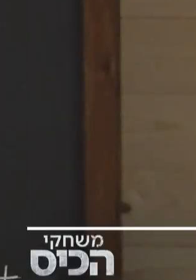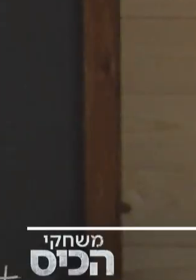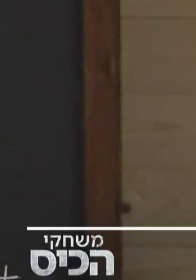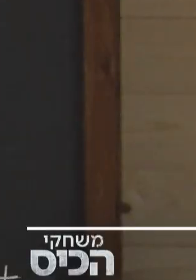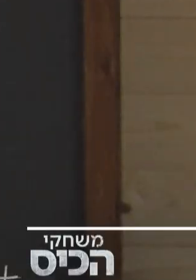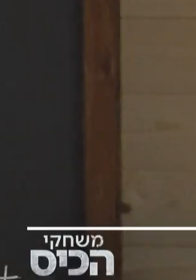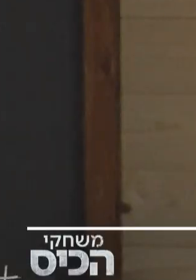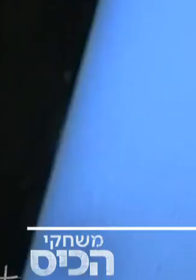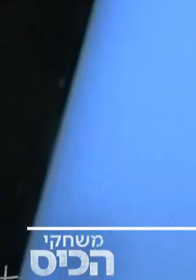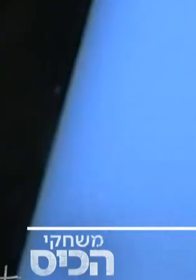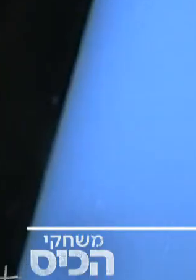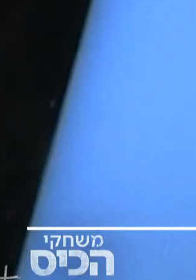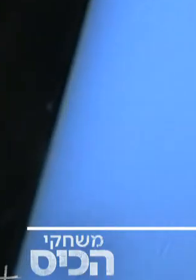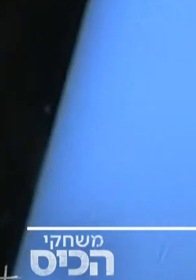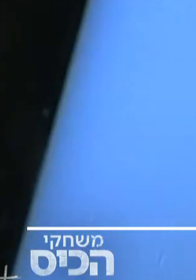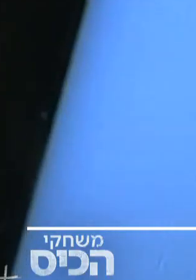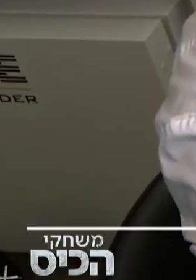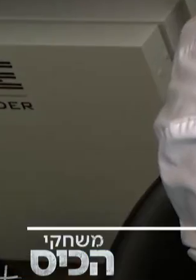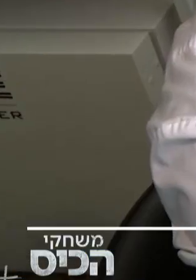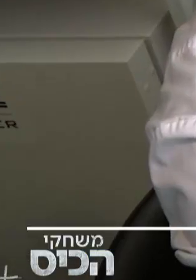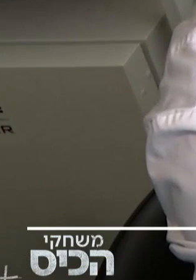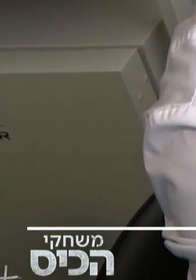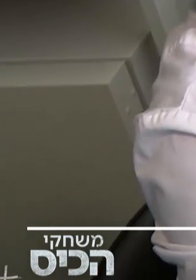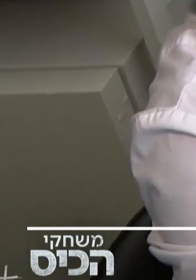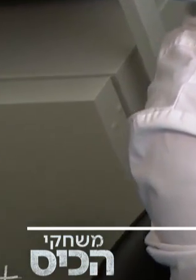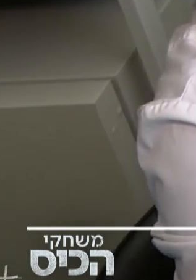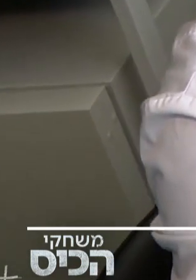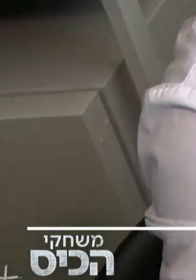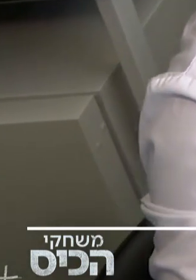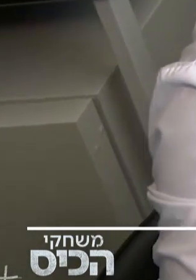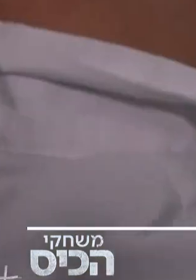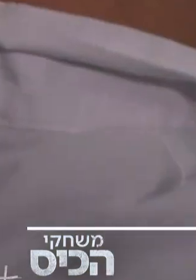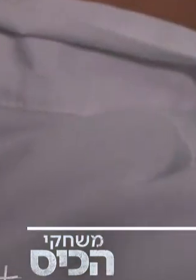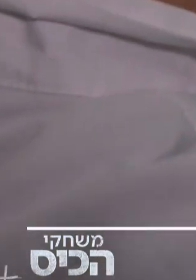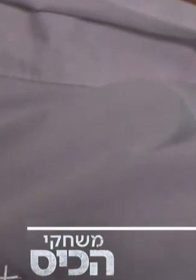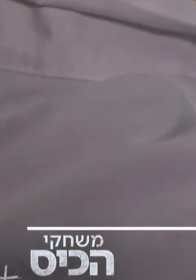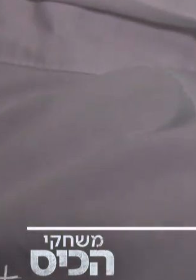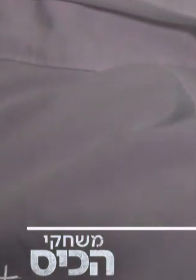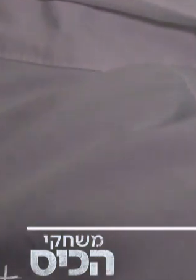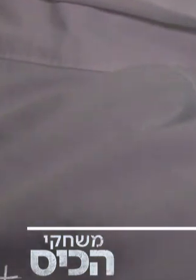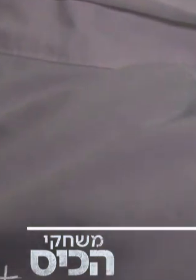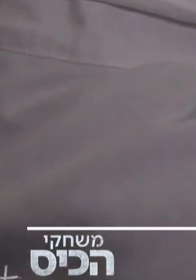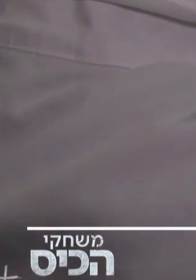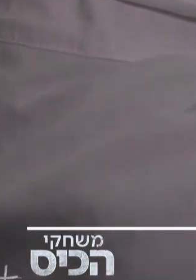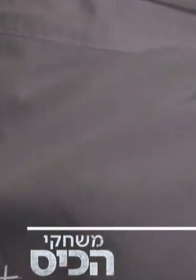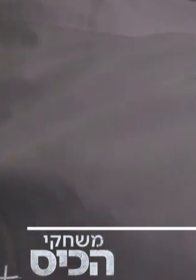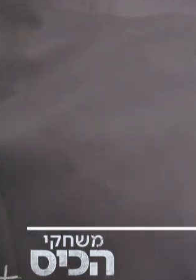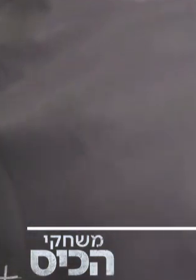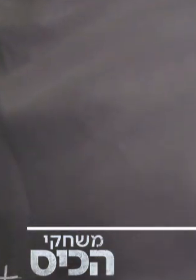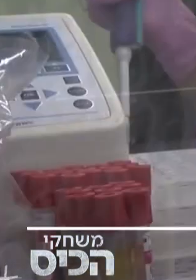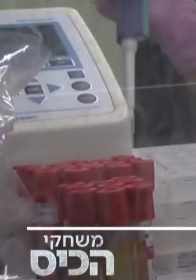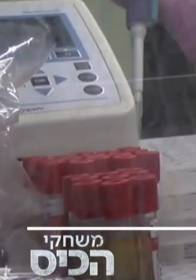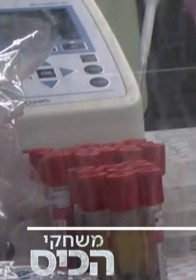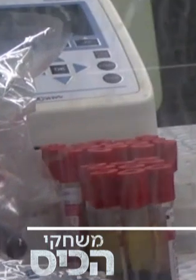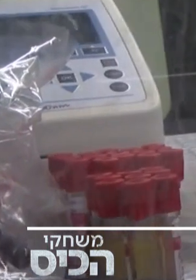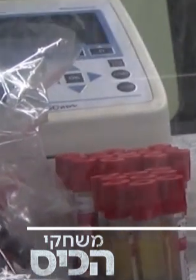לא ברור אם בהשפעת הקורונה או השימוע בקונגרס האמריקני, כך או כך פייסבוק הודיע היום שתאסור לפרסם ברשת החברתית פרסומות